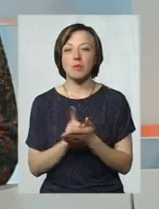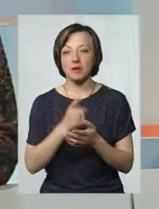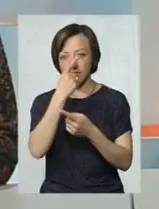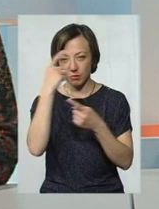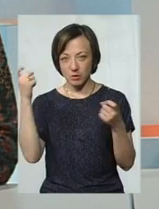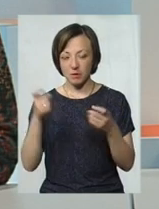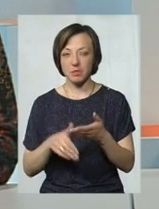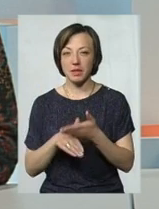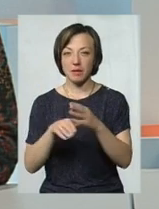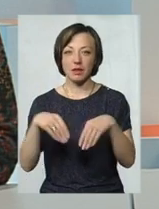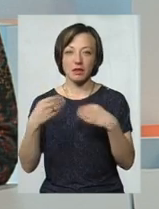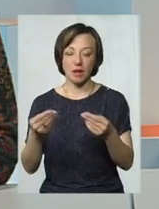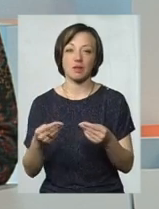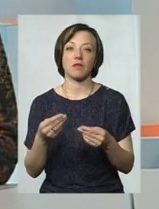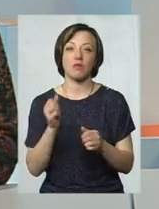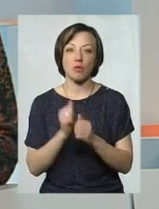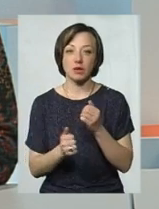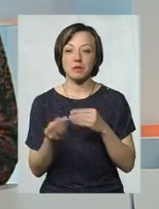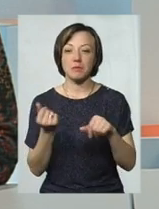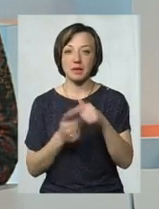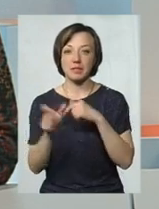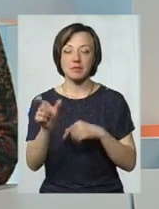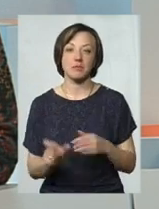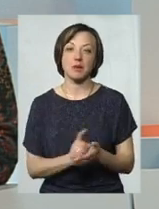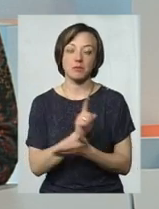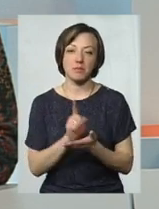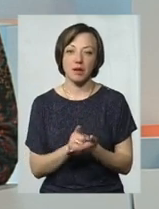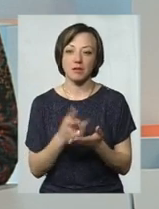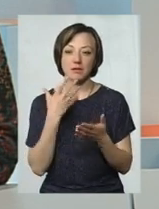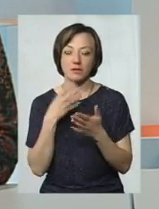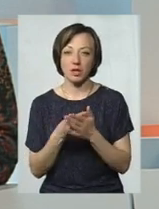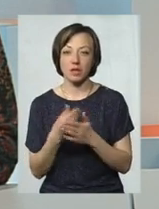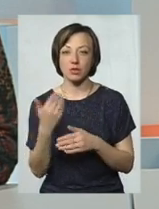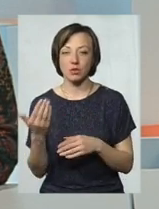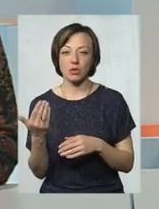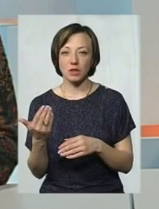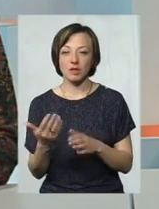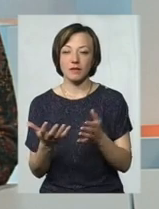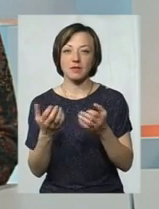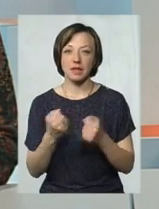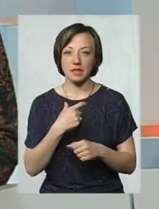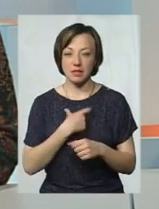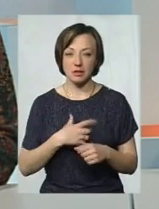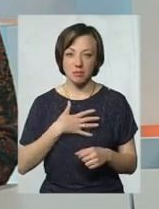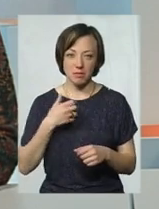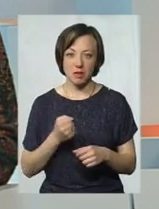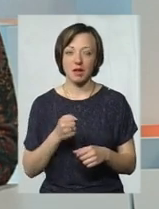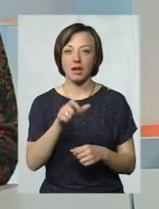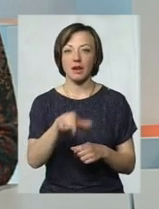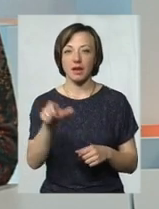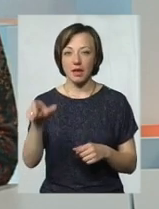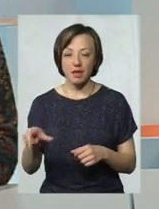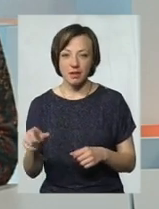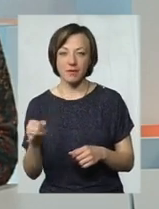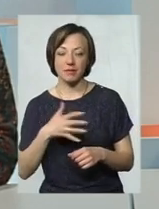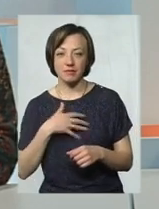інформаційну підтримку нам надати. Тому кожен бізнесмен має, напевно, десь зі своєї сторони взяти себе в руки, взяти клієнтів в